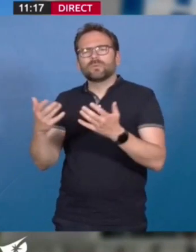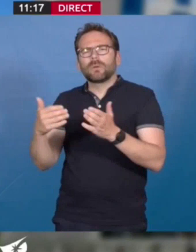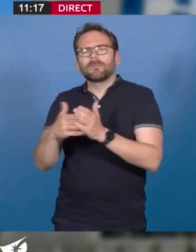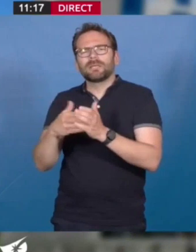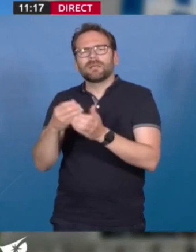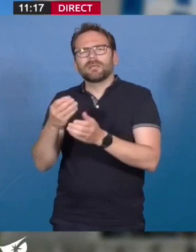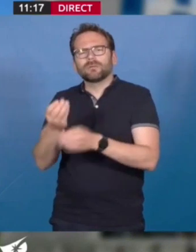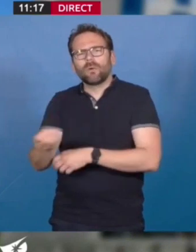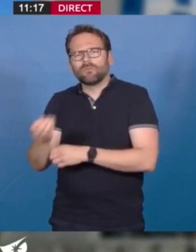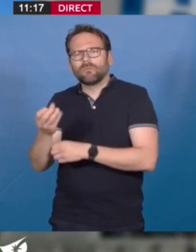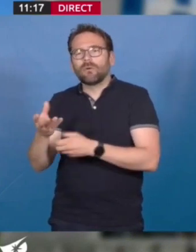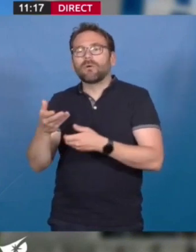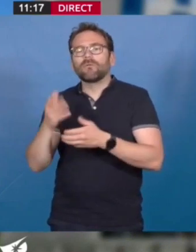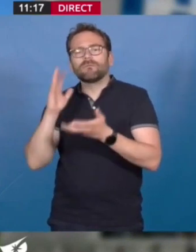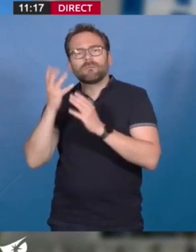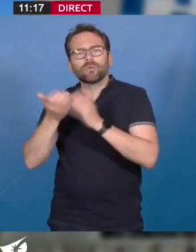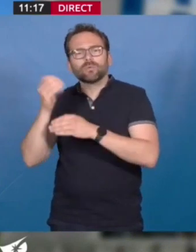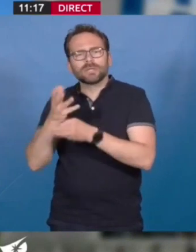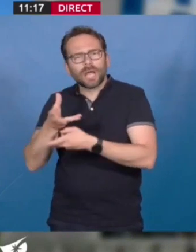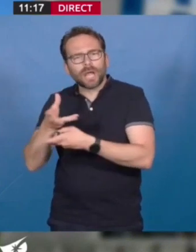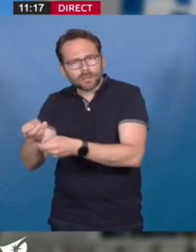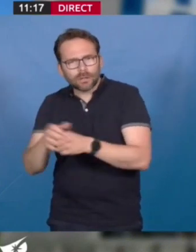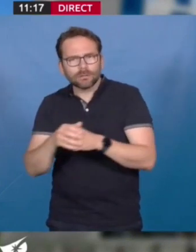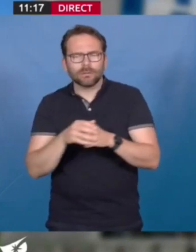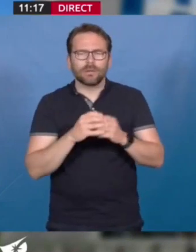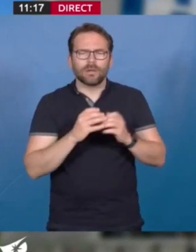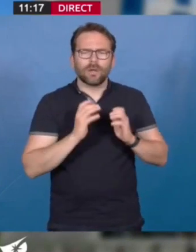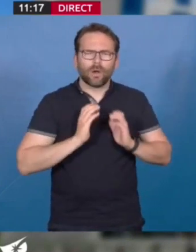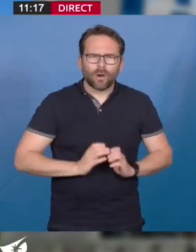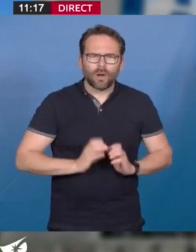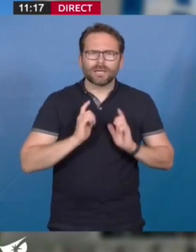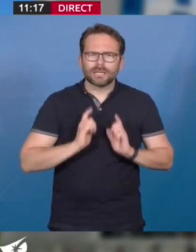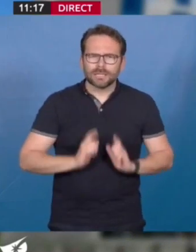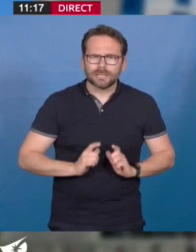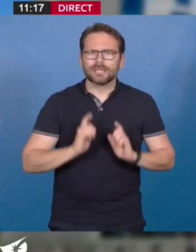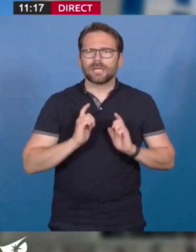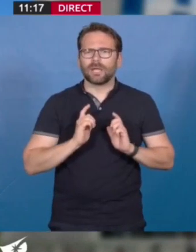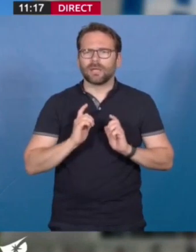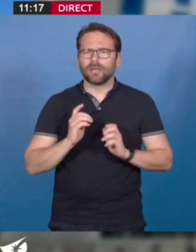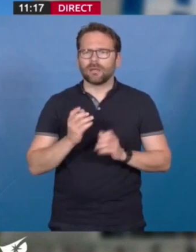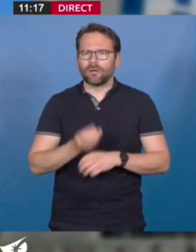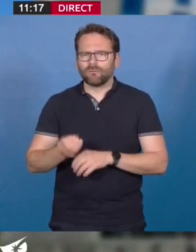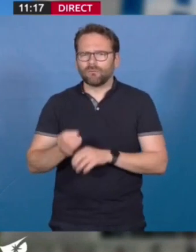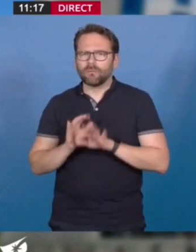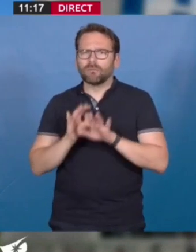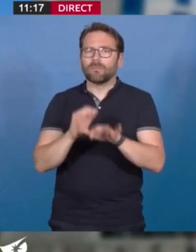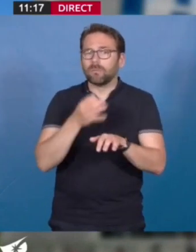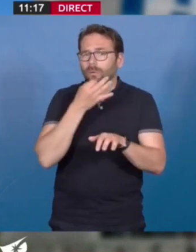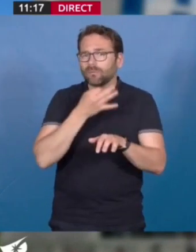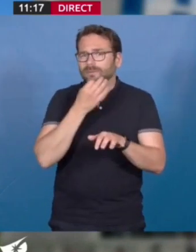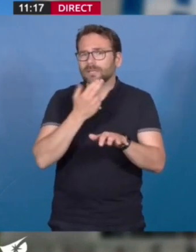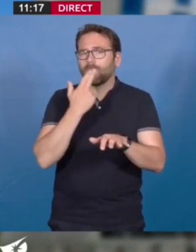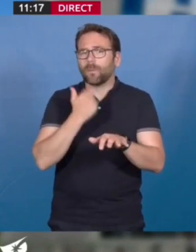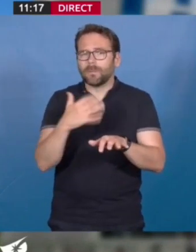des centaines de collégiens, d'écoliers, de lycéens qui bénéficient des actions culturelles de l'opéra.